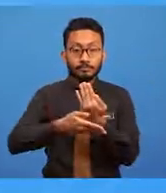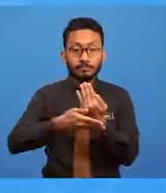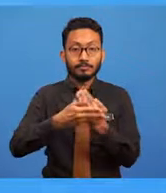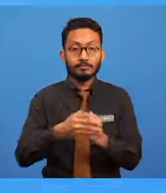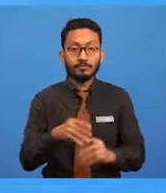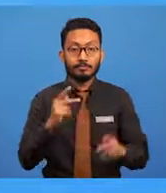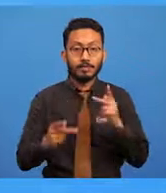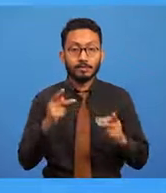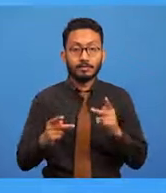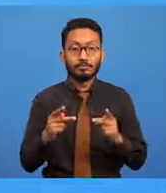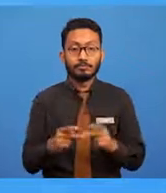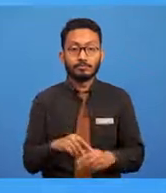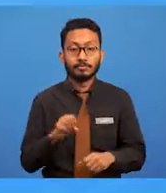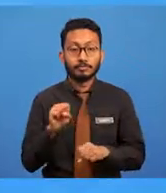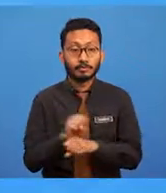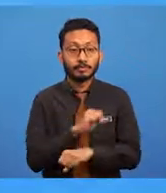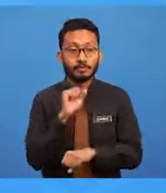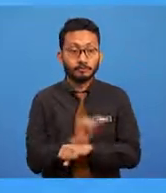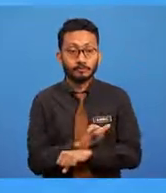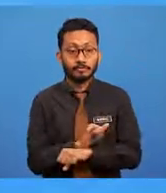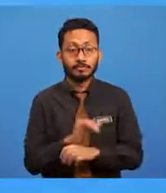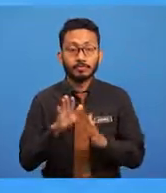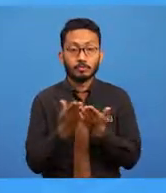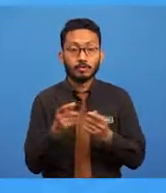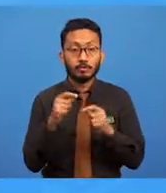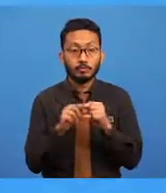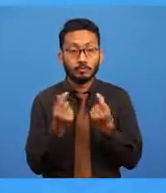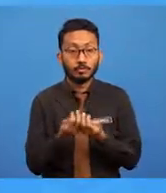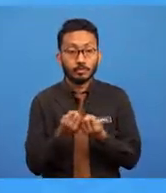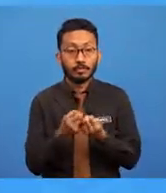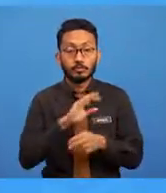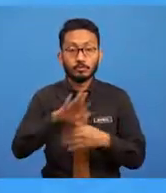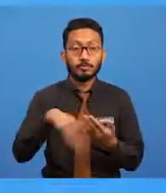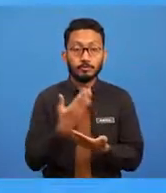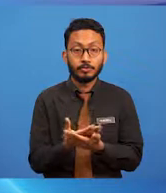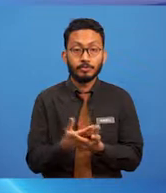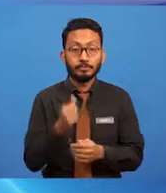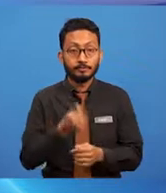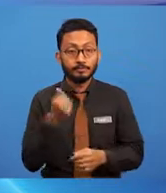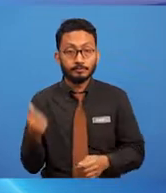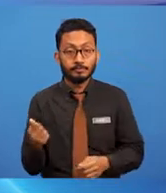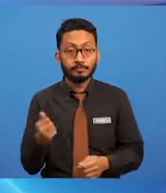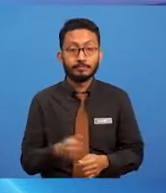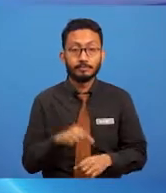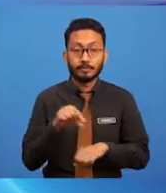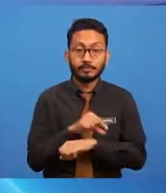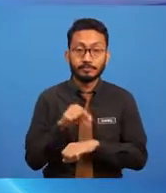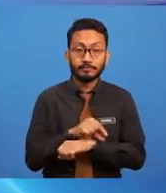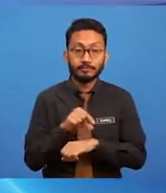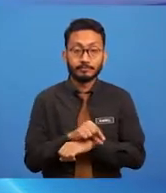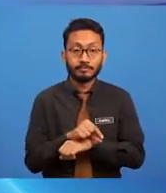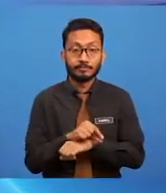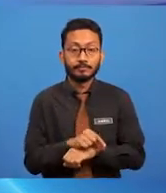pen risalah, buku nota dan semua peralatan menggunakan identiti